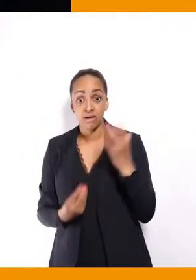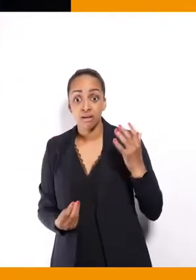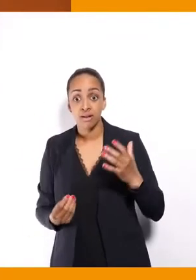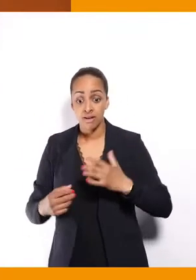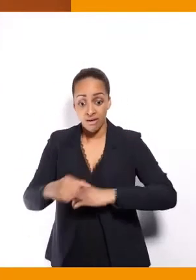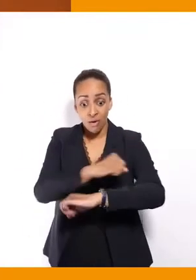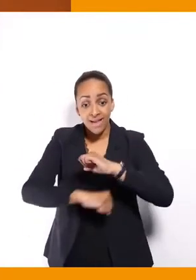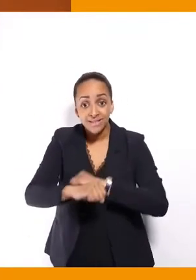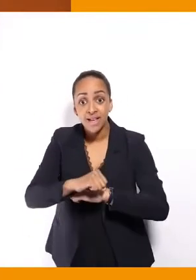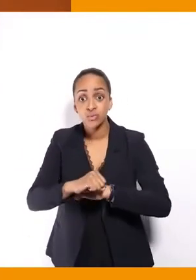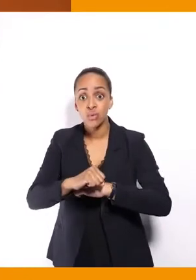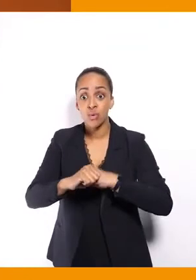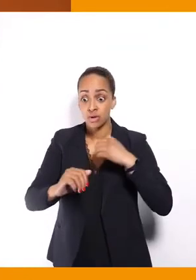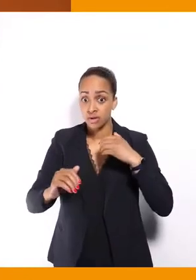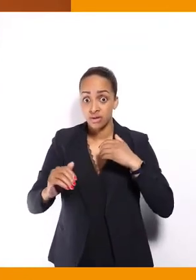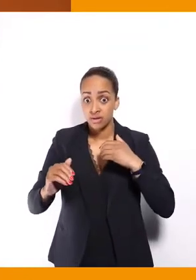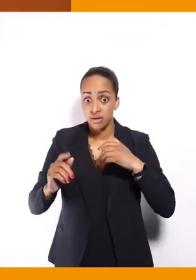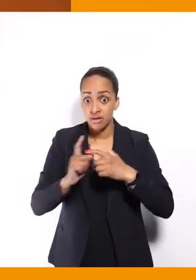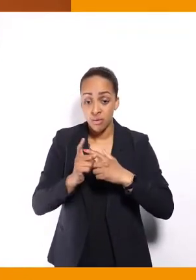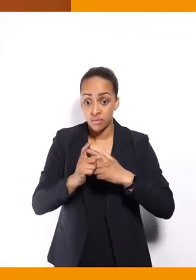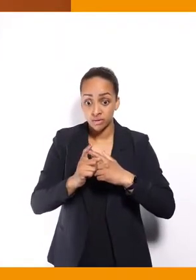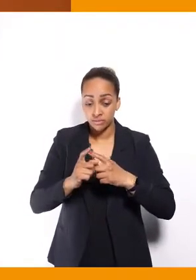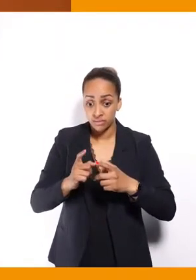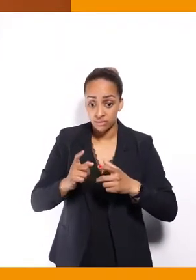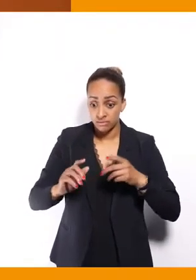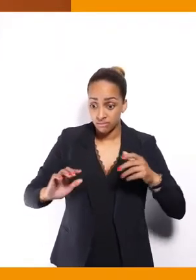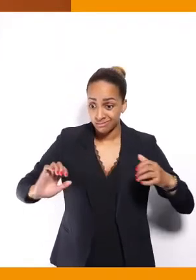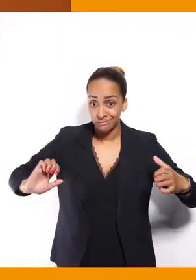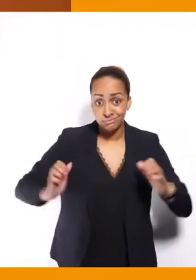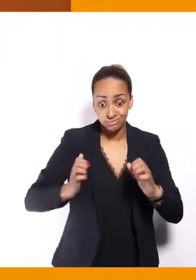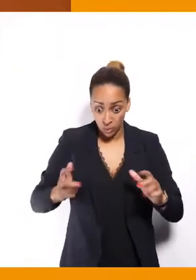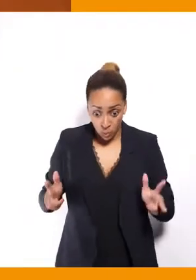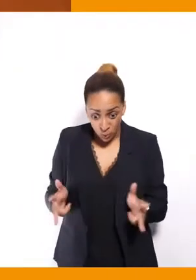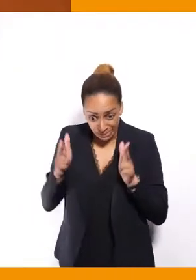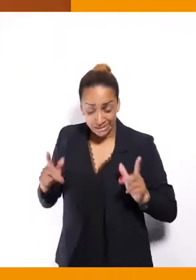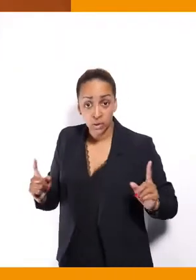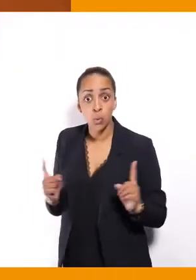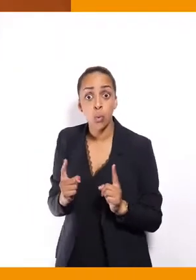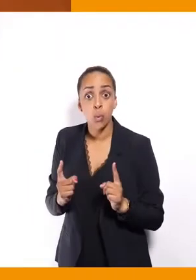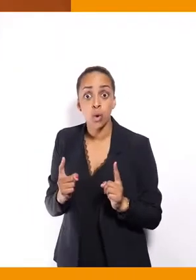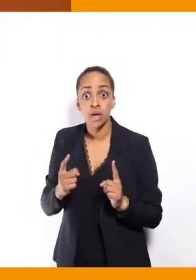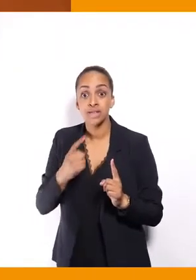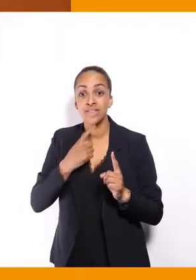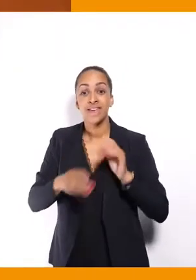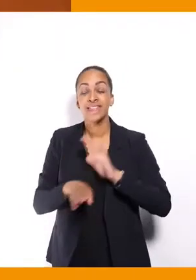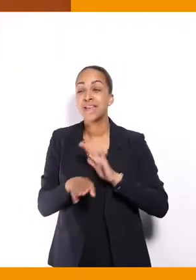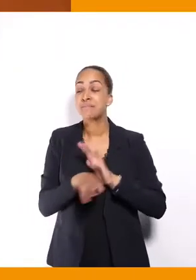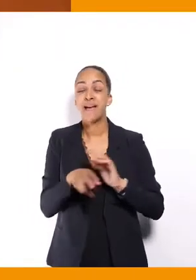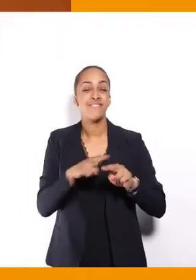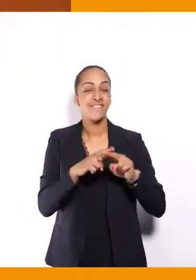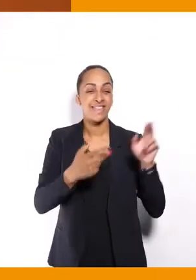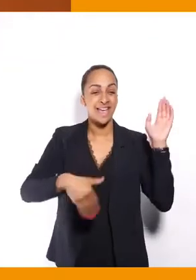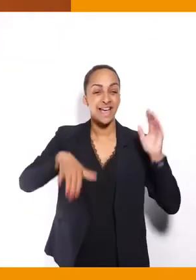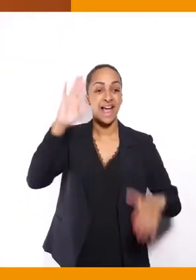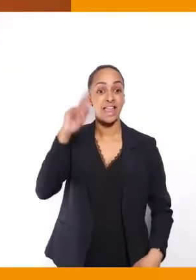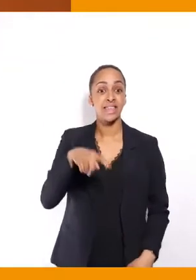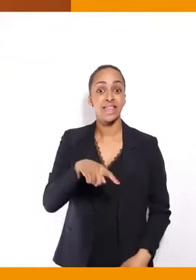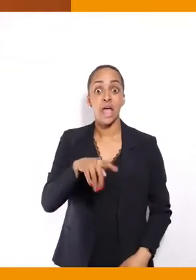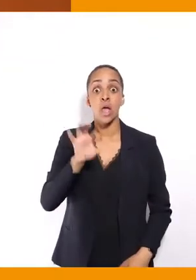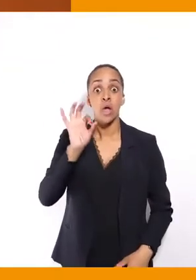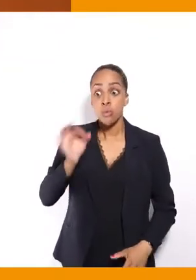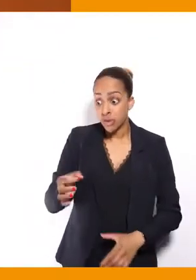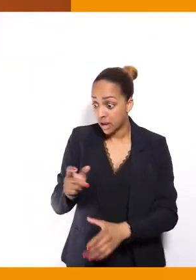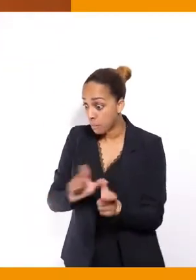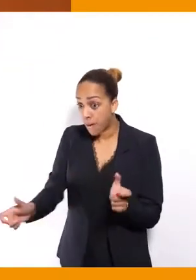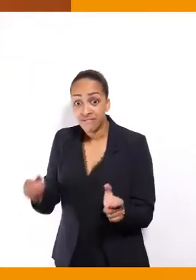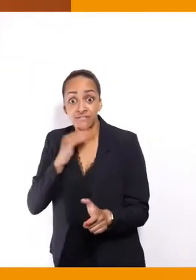des délais assez dingues où en très peu de temps, on ne parle de rien du tout, d'une candidature à une élection, donc